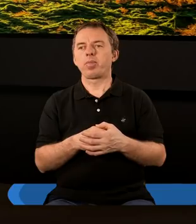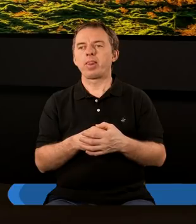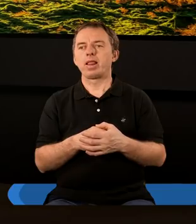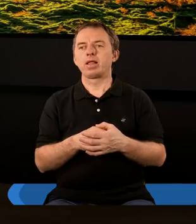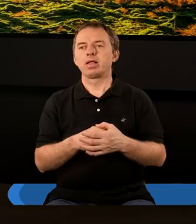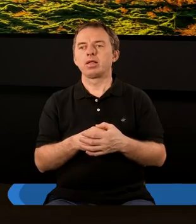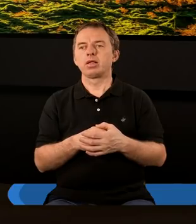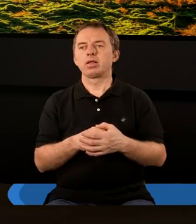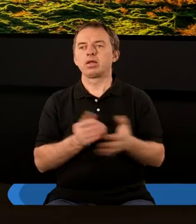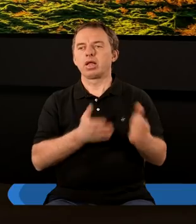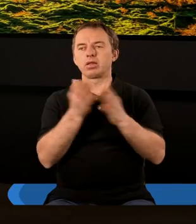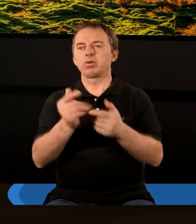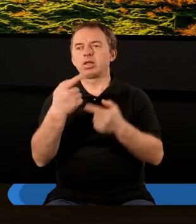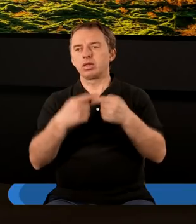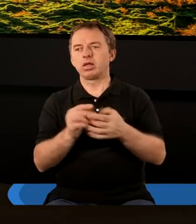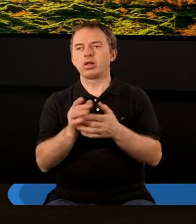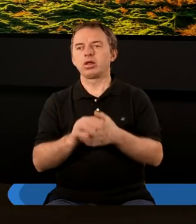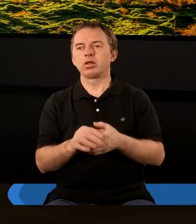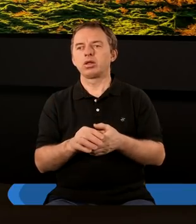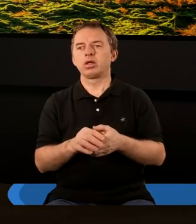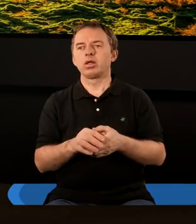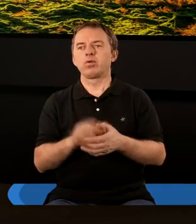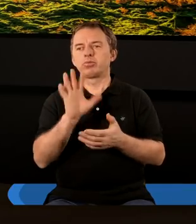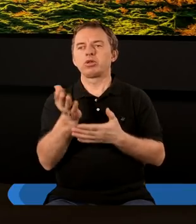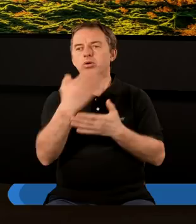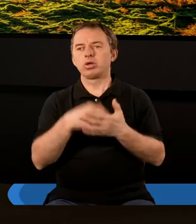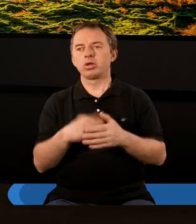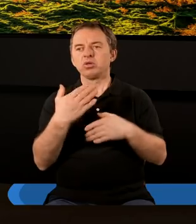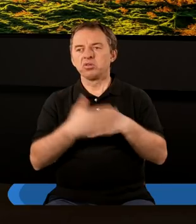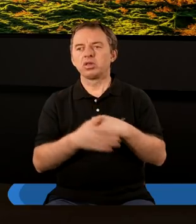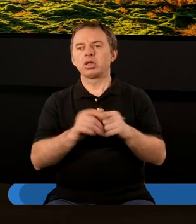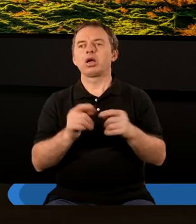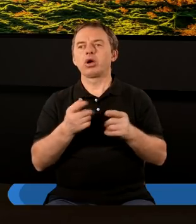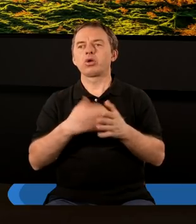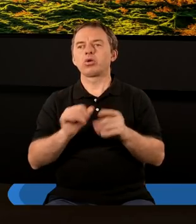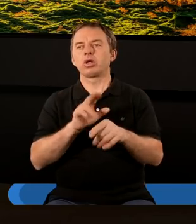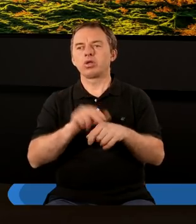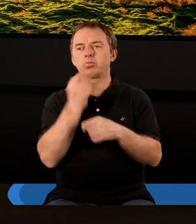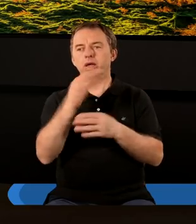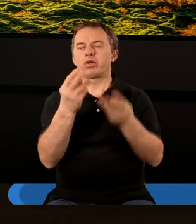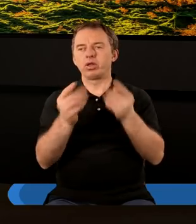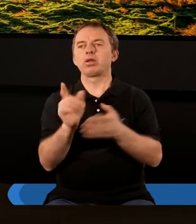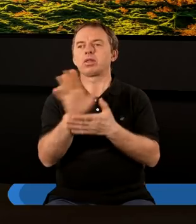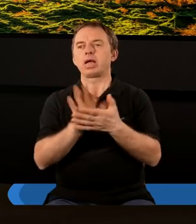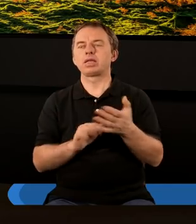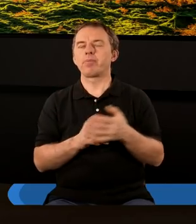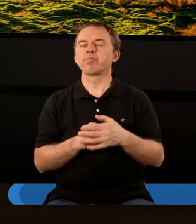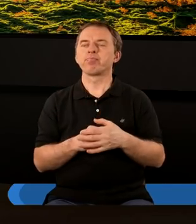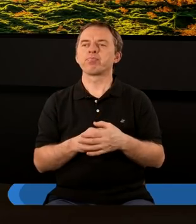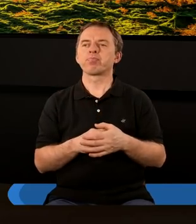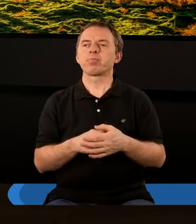I następny tekst, który tu mamy w piątym rozdziale, tak w zasadzie do końca już piątego rozdziału, który jest bardzo ważnym tekstem,